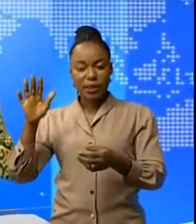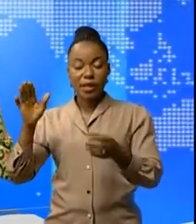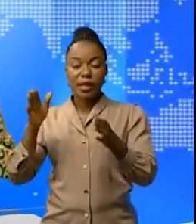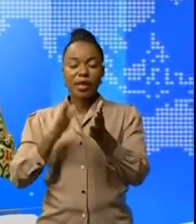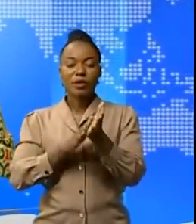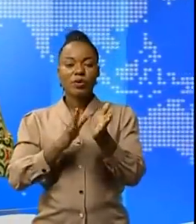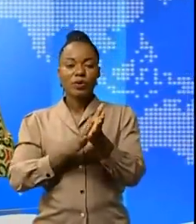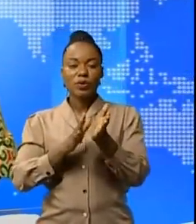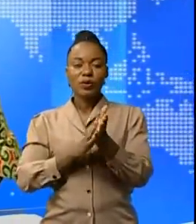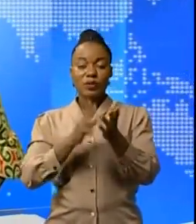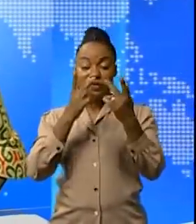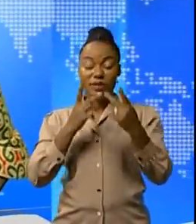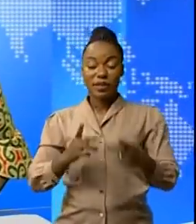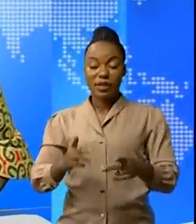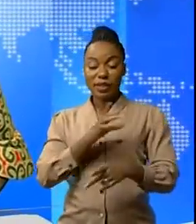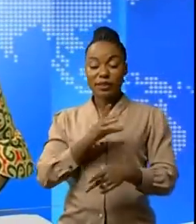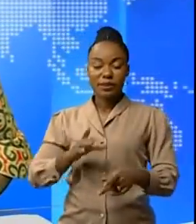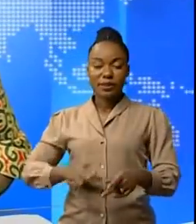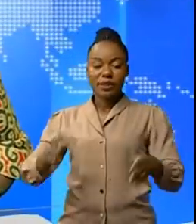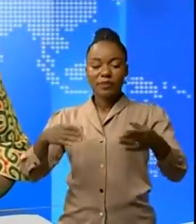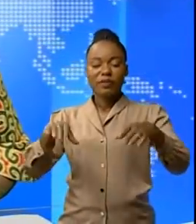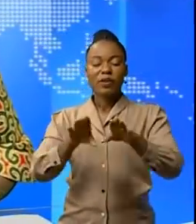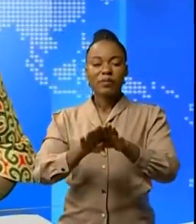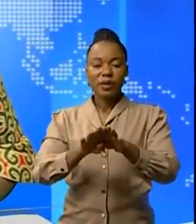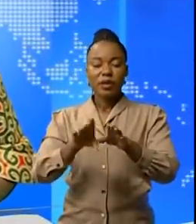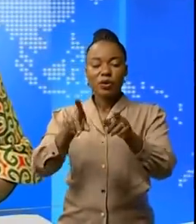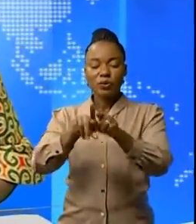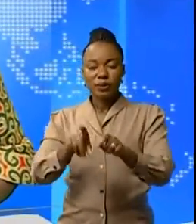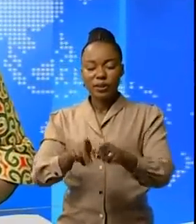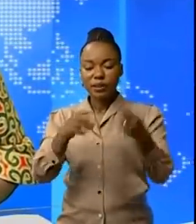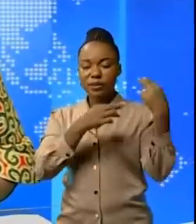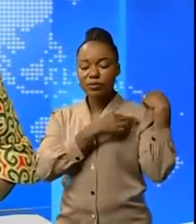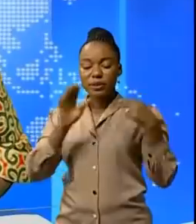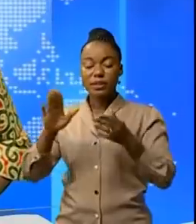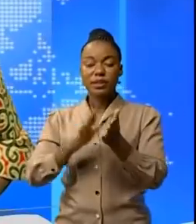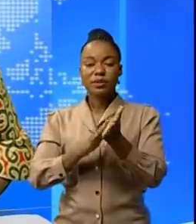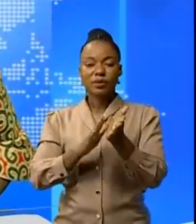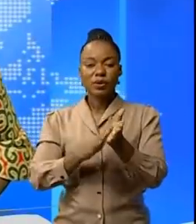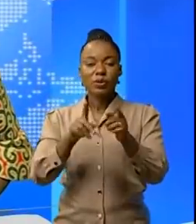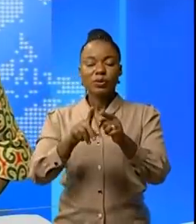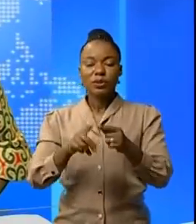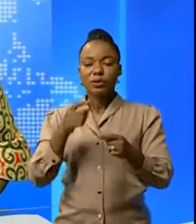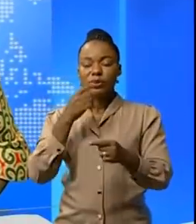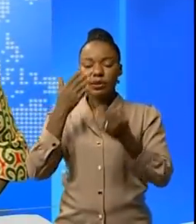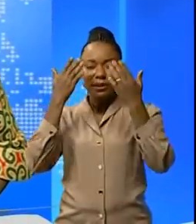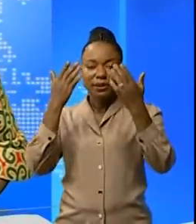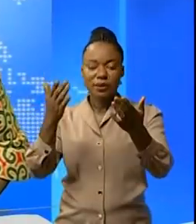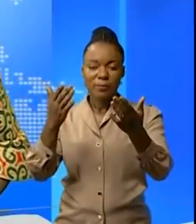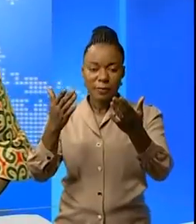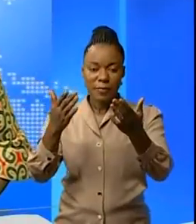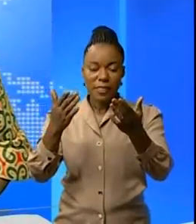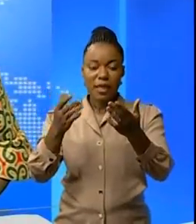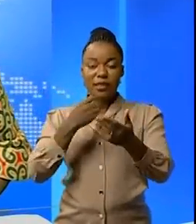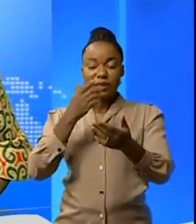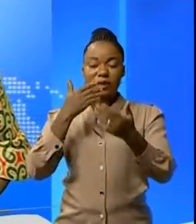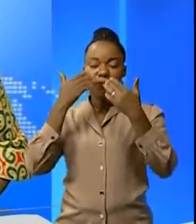scolaire retabli par l'État et à l'occasion le responsable de cette école et les élèves ont remercié Dieu pour